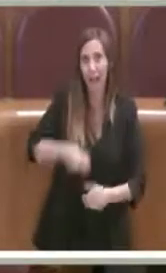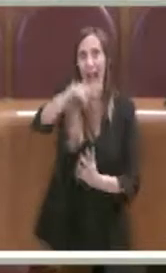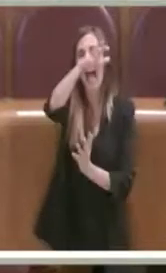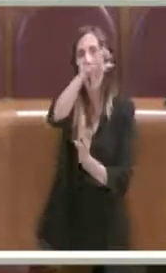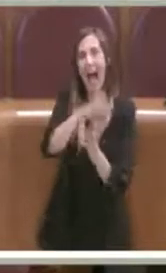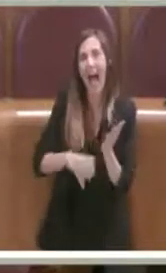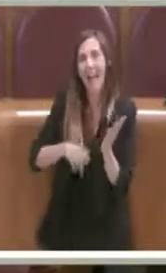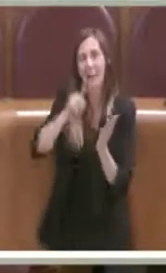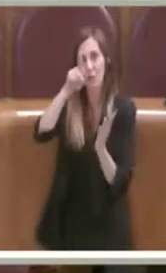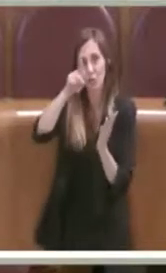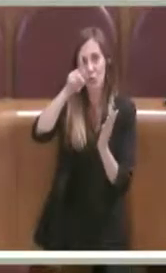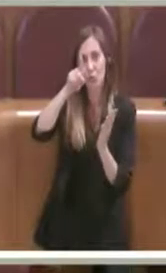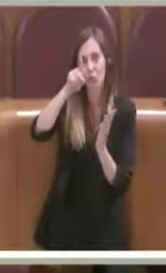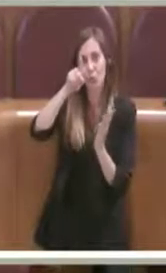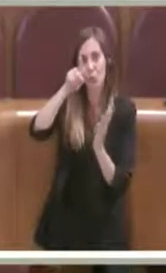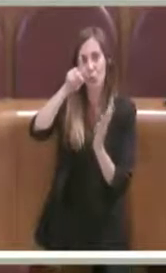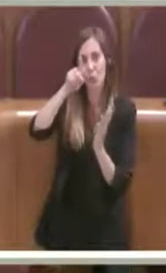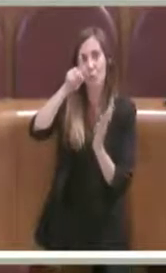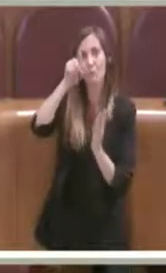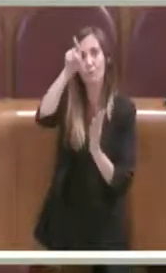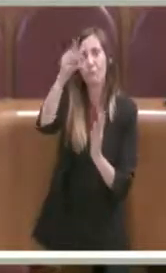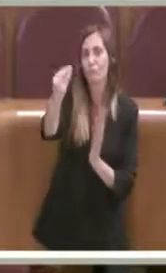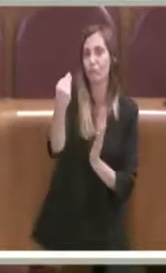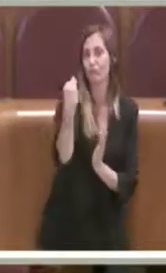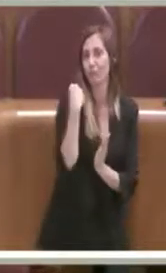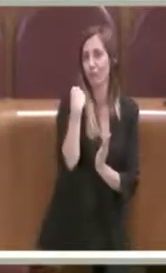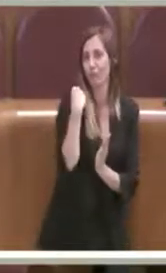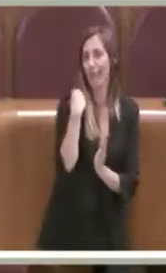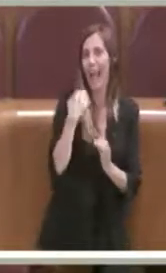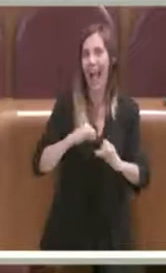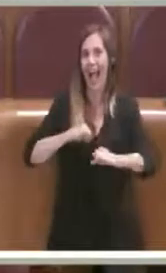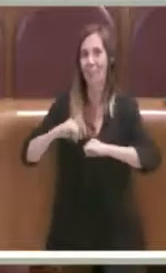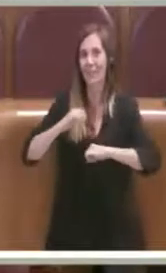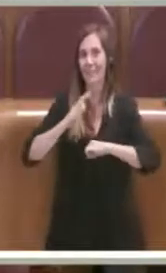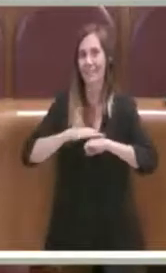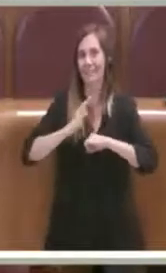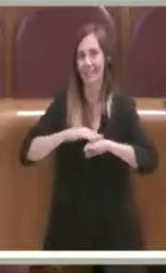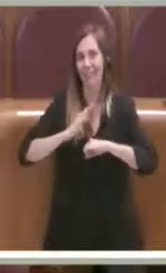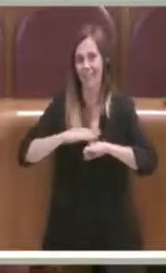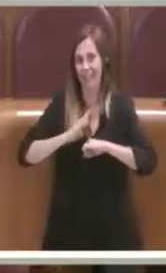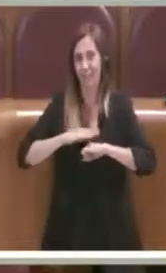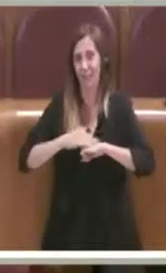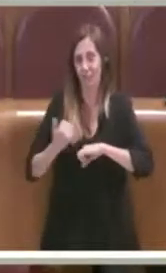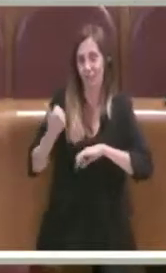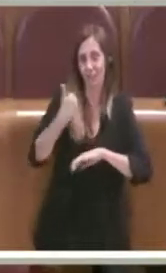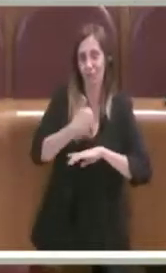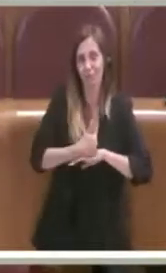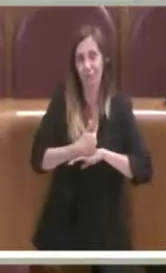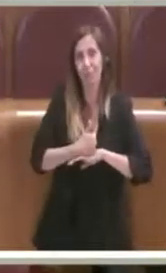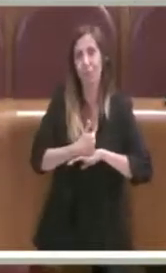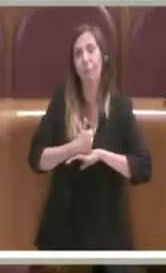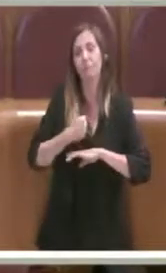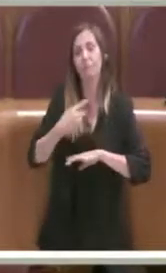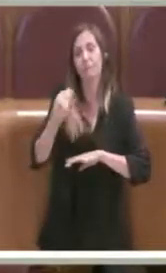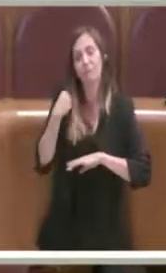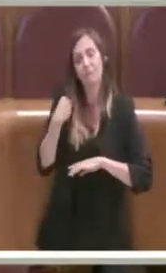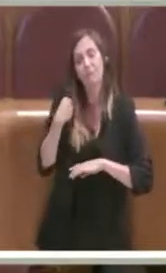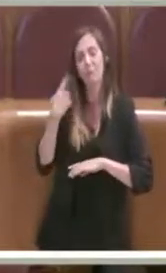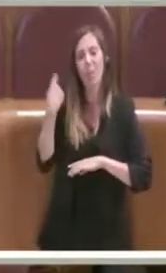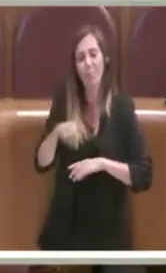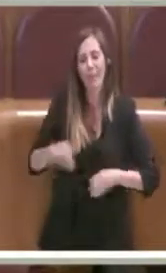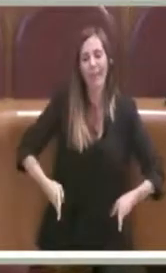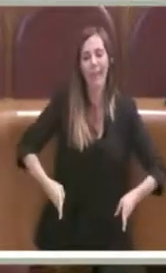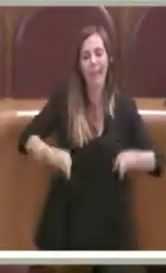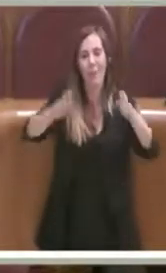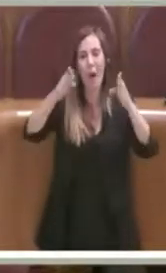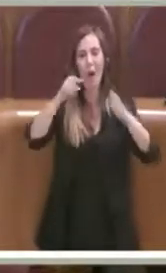aveva chiesto all'amministrazione capitolina di riqualificare questo immobile